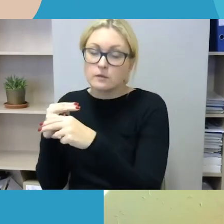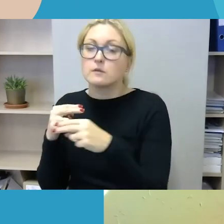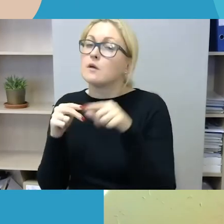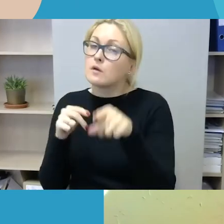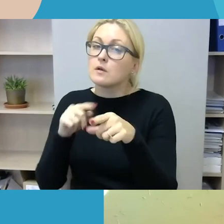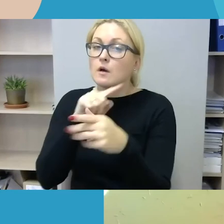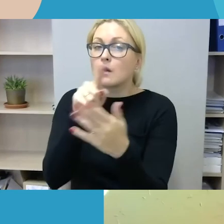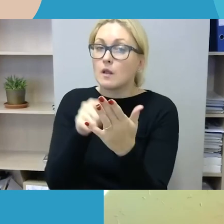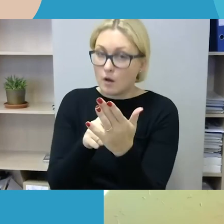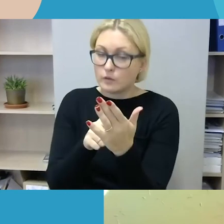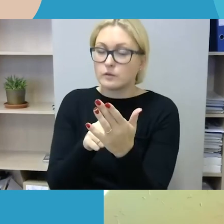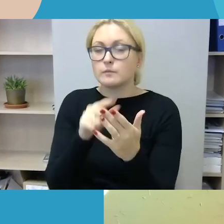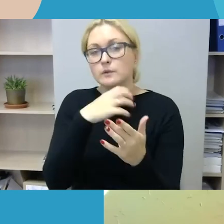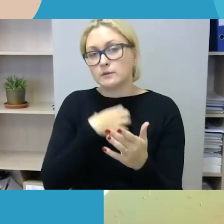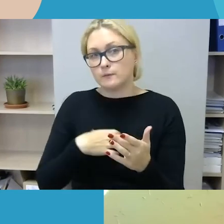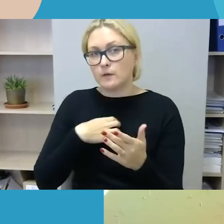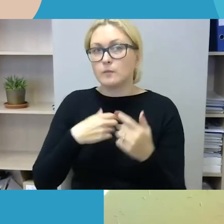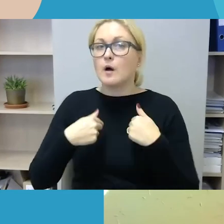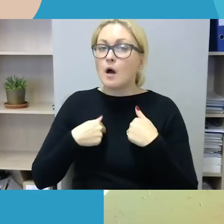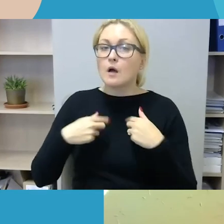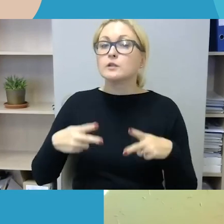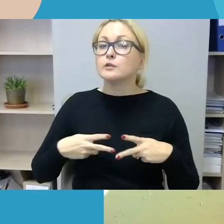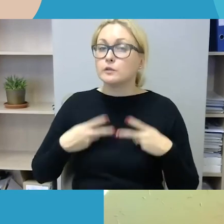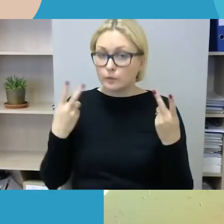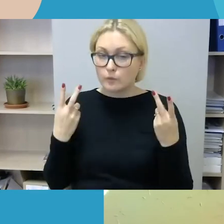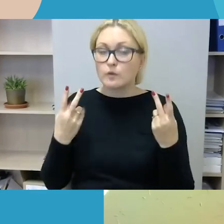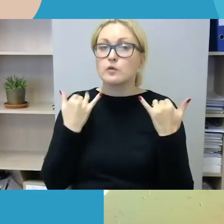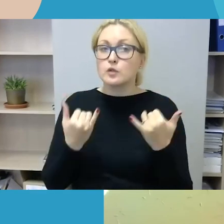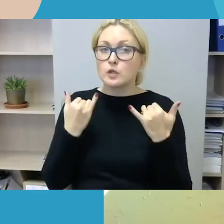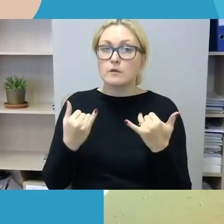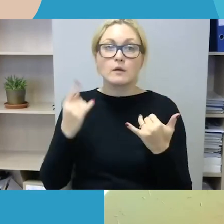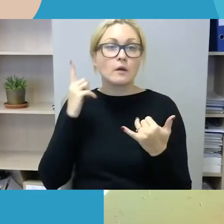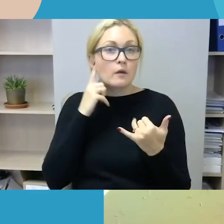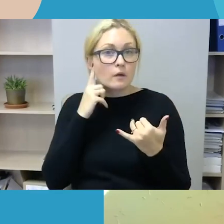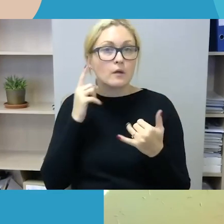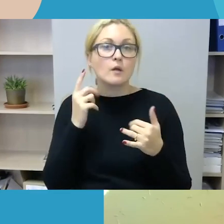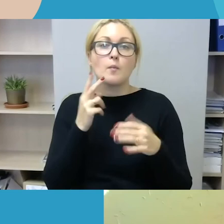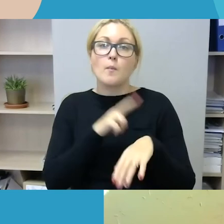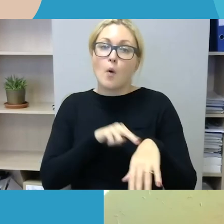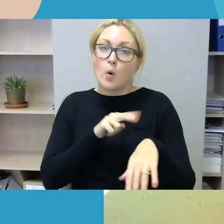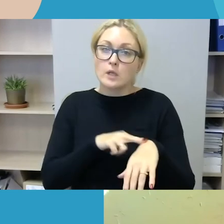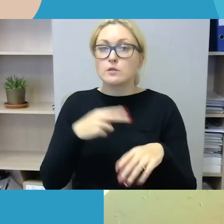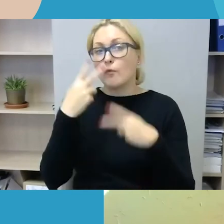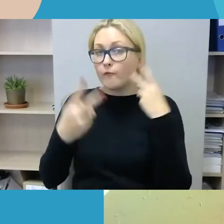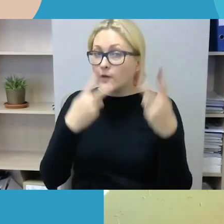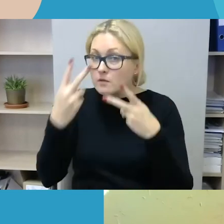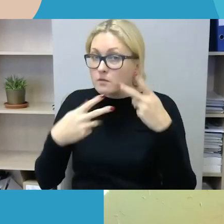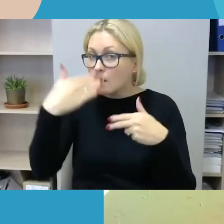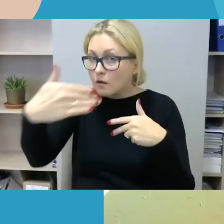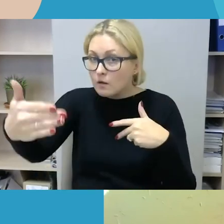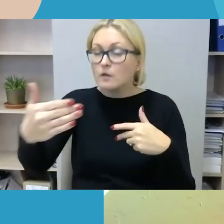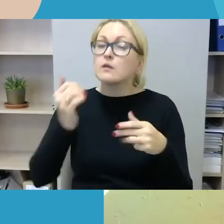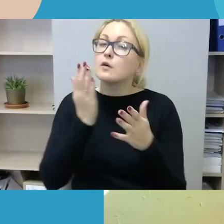Iš tikrųjų, labai džiaugiuosi šiandien girdėtą policijos viziją, kaip ir Birutė prisidedu, kad pagaliau mes